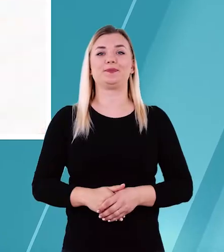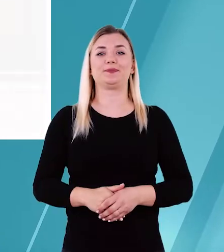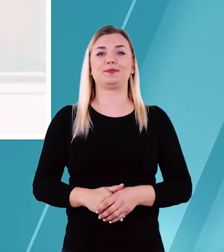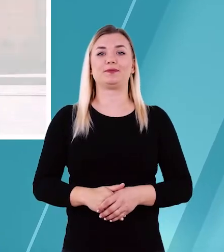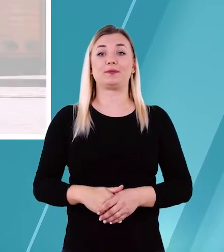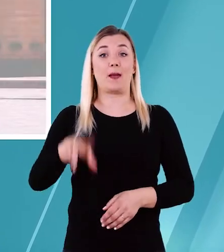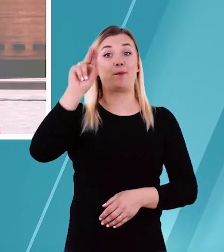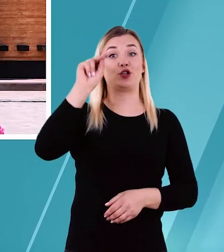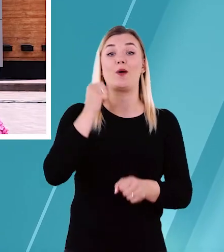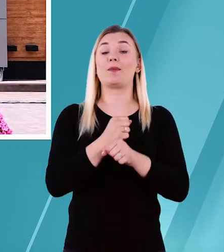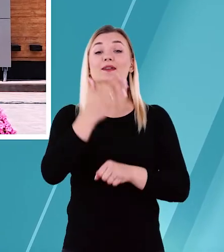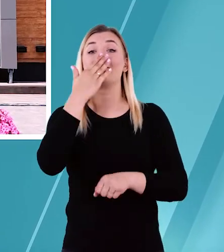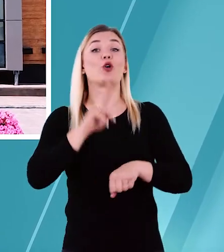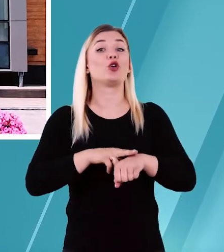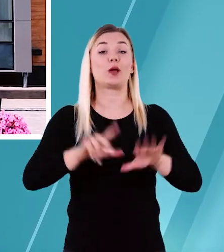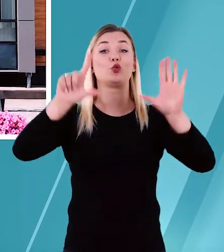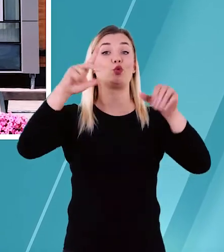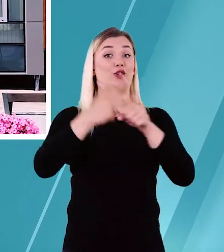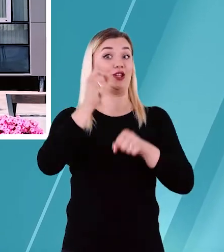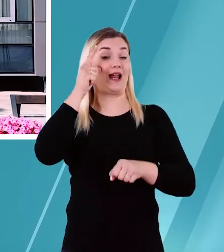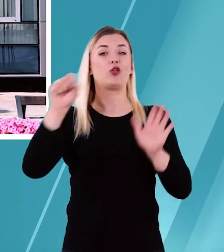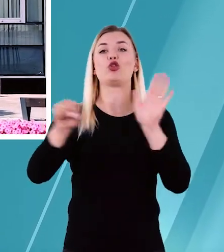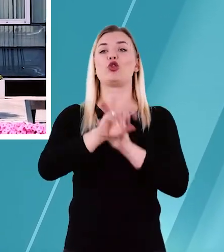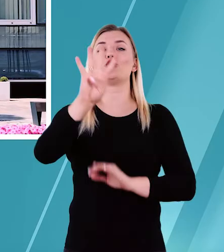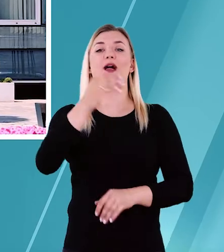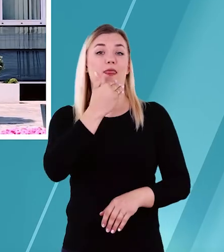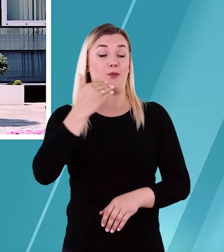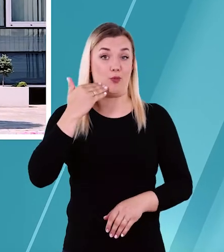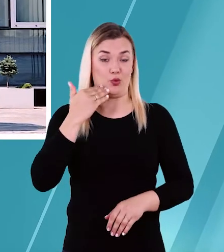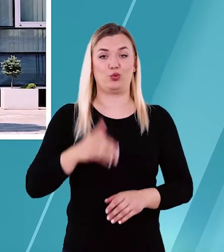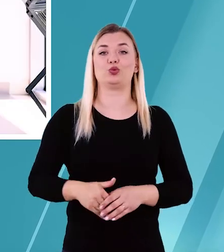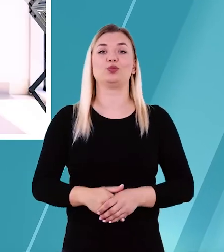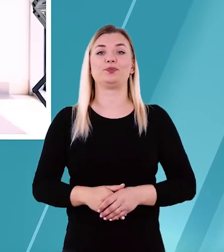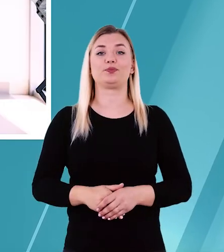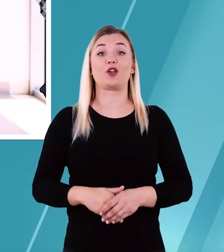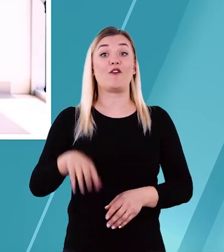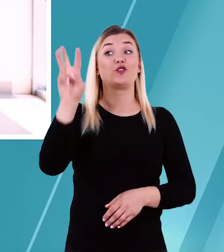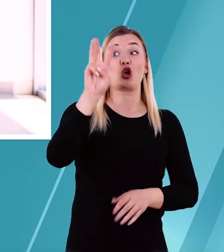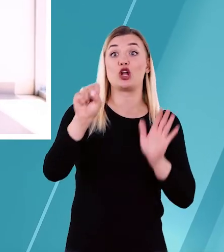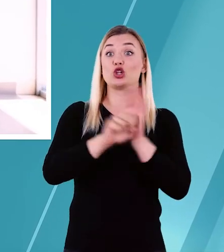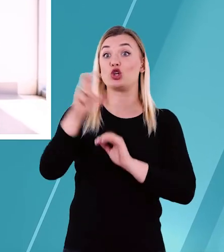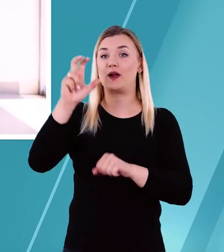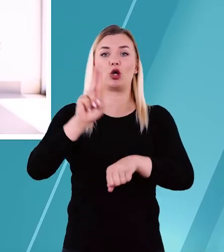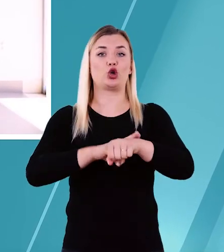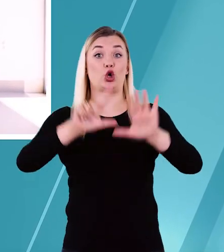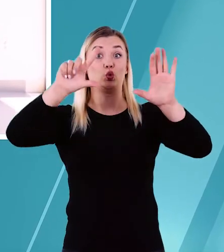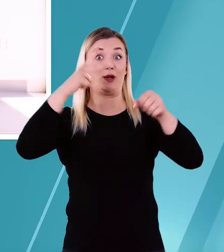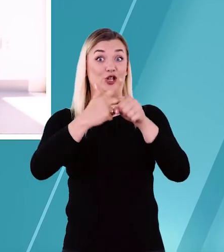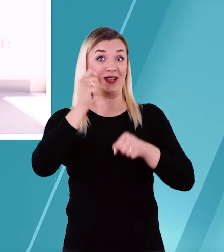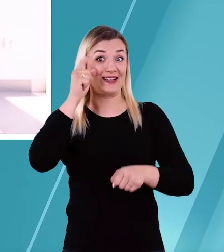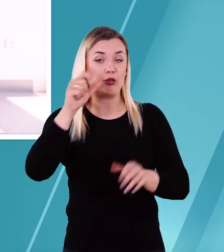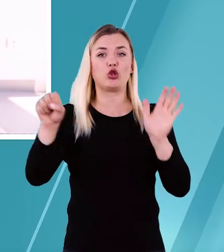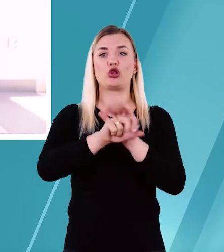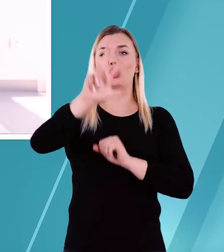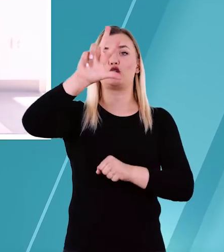W poniedziałki pracujemy w godzinach od 7.30 do 16.00, od wtorku do czwartku w godzinach od